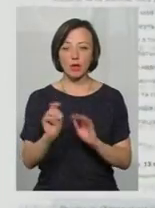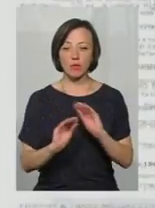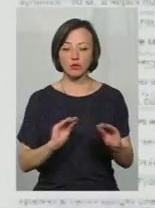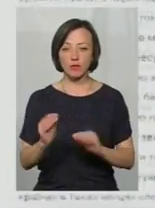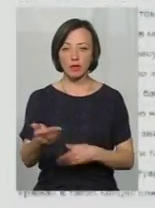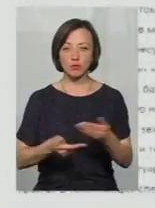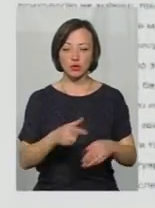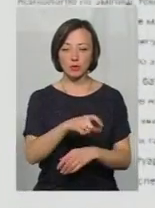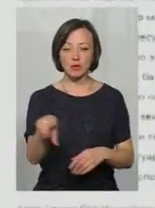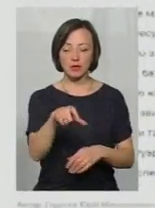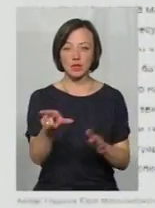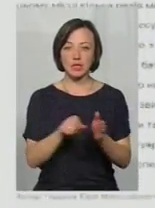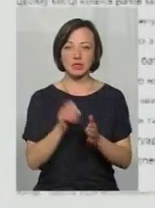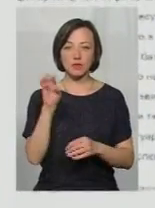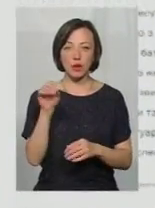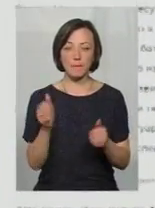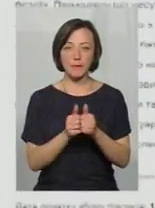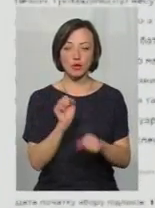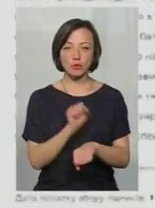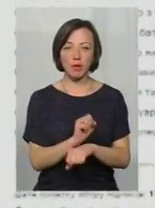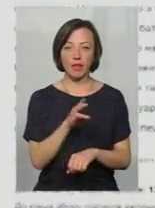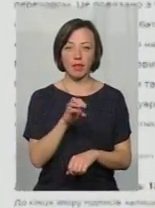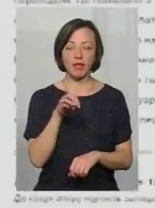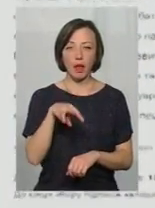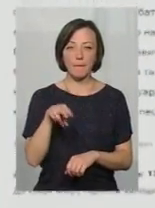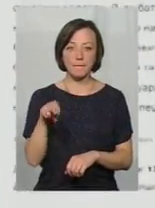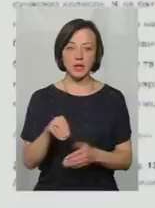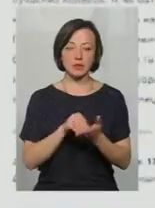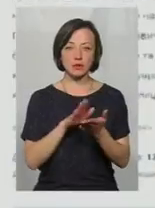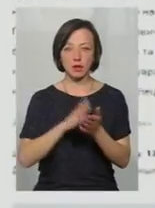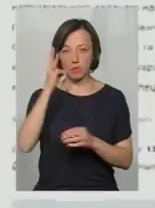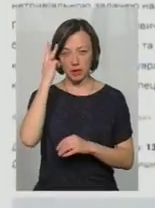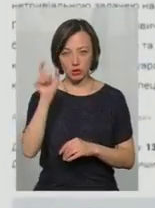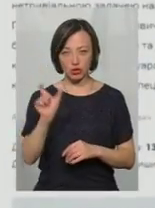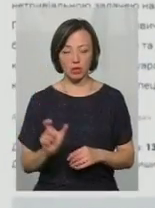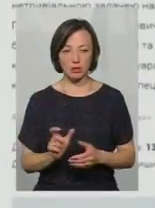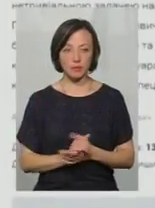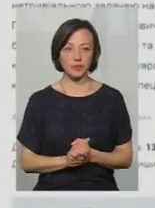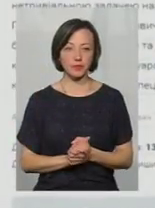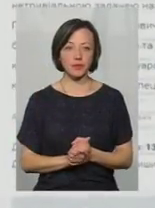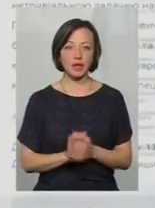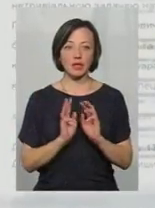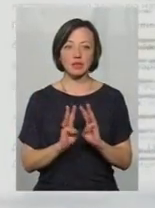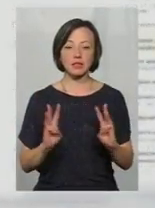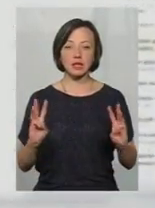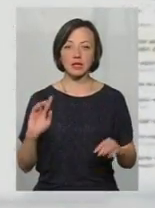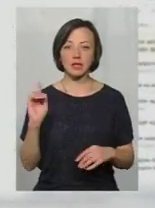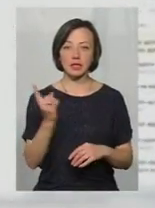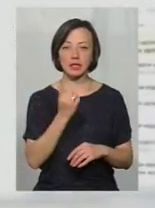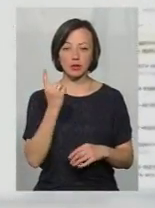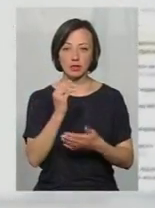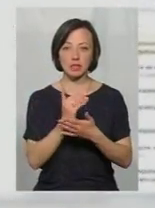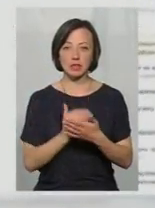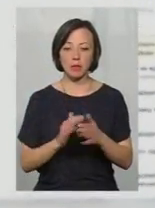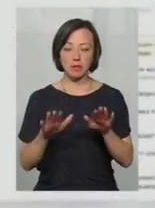переходу світлофором біля зупинки Темп. 13 травня зареєстрував хмельничанин Юрій Гордієв на сайті єдиної системи місцевих